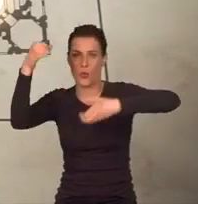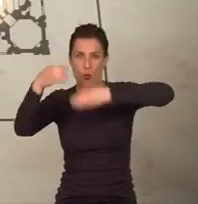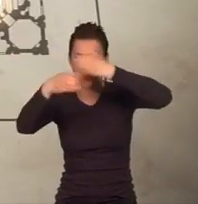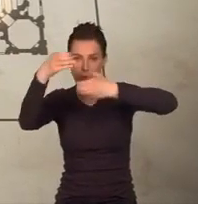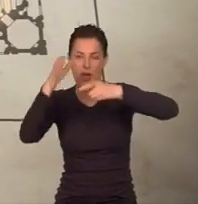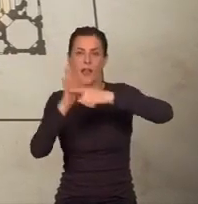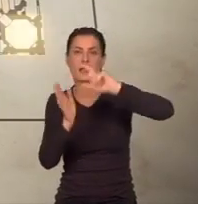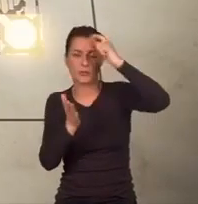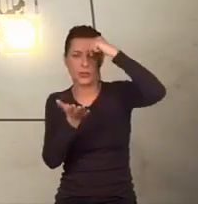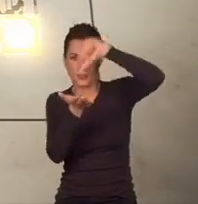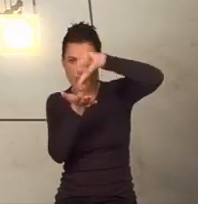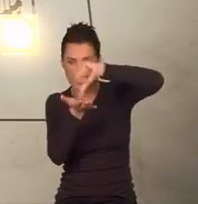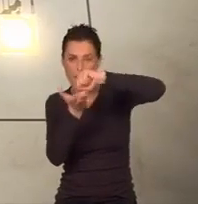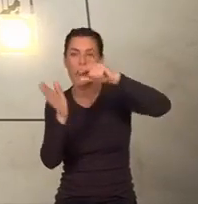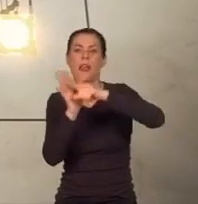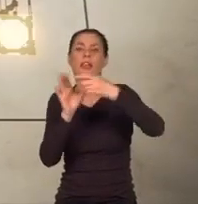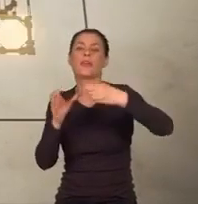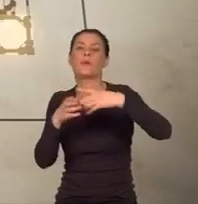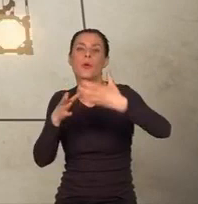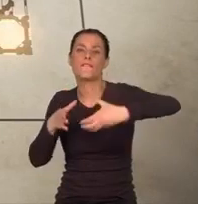i czterema wieżami po rogach.